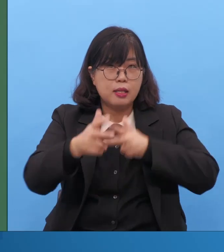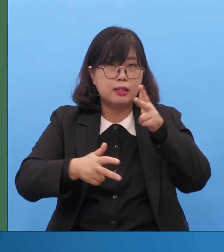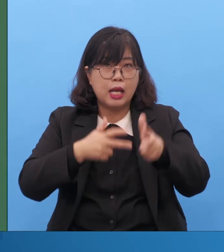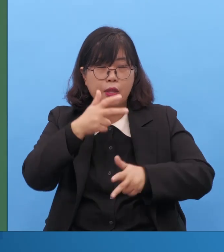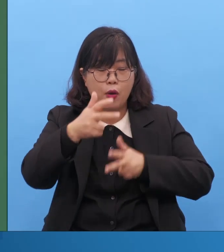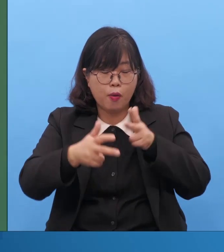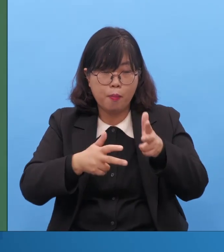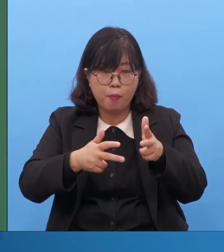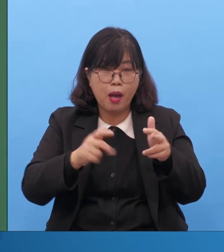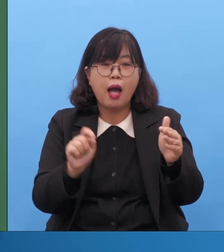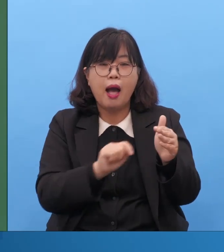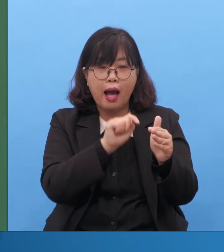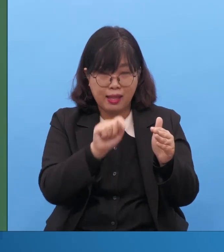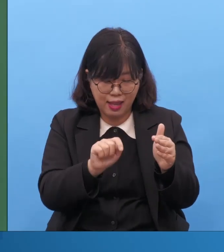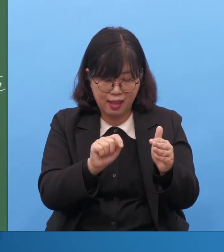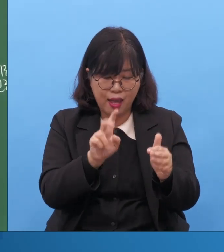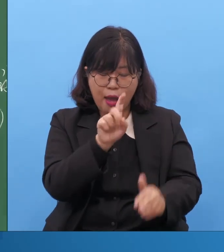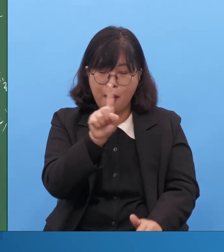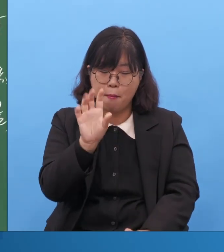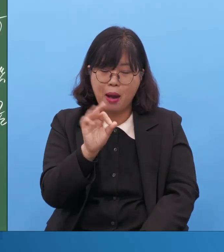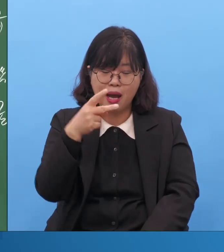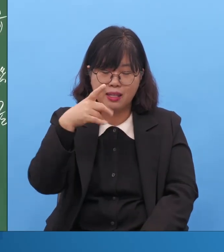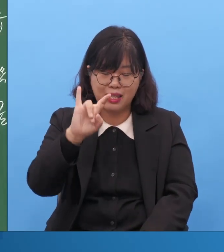순간순간 이것만 안 하면 됩니다.